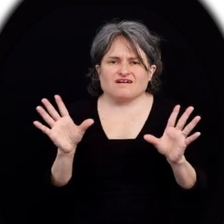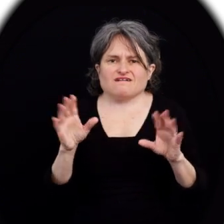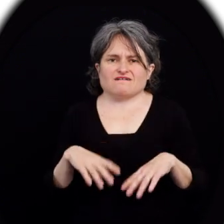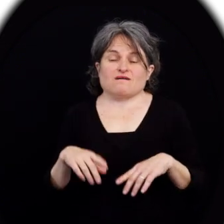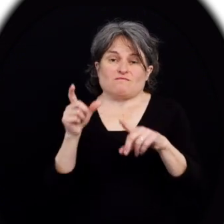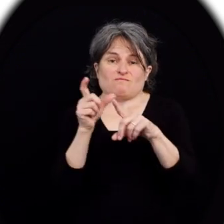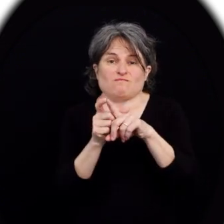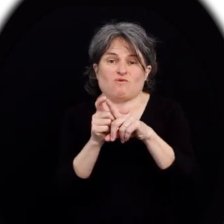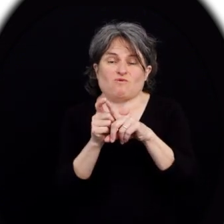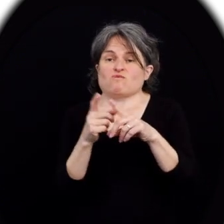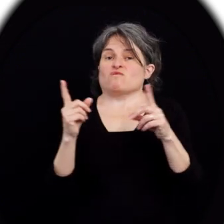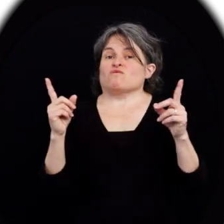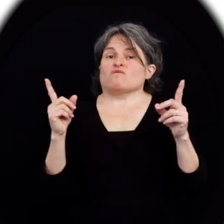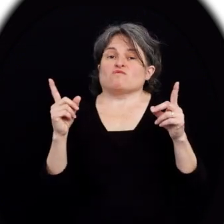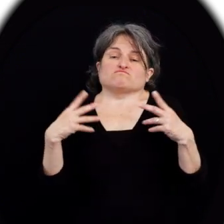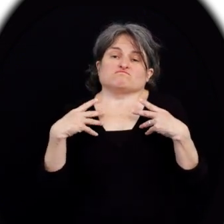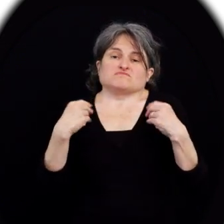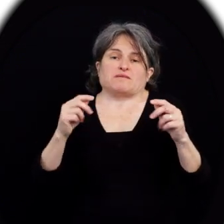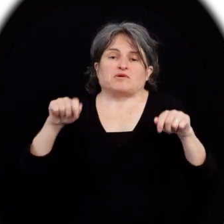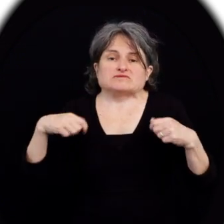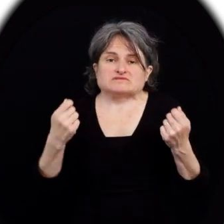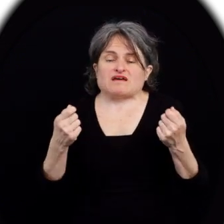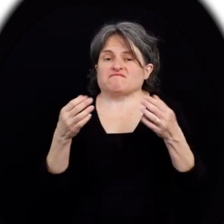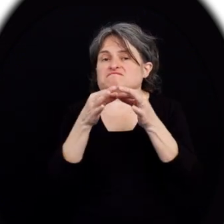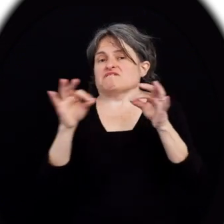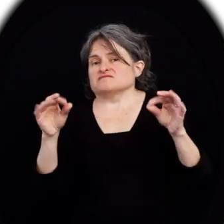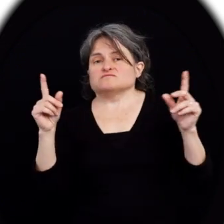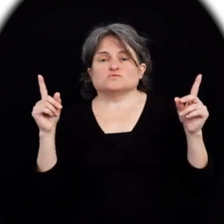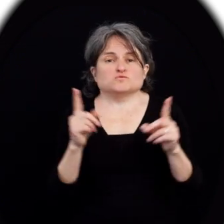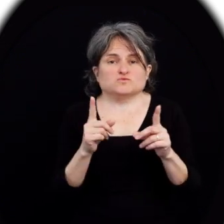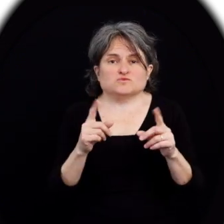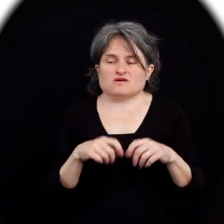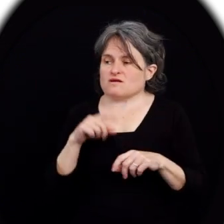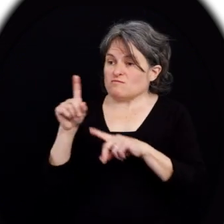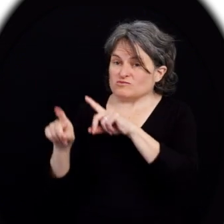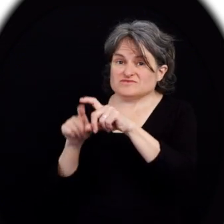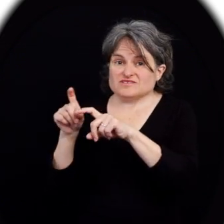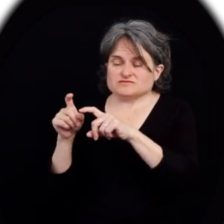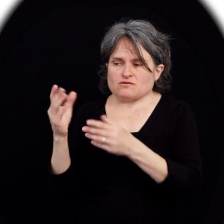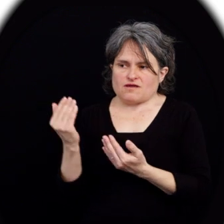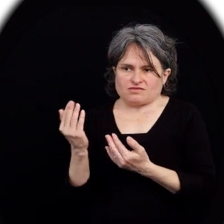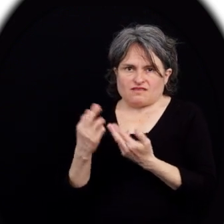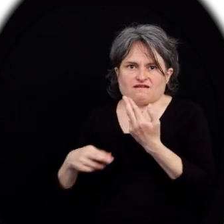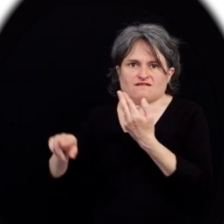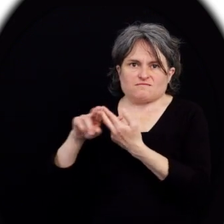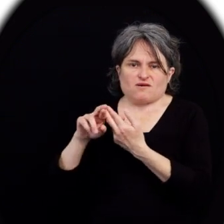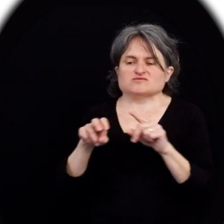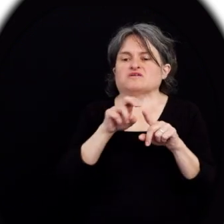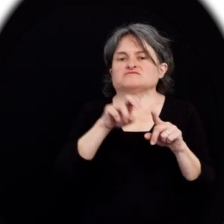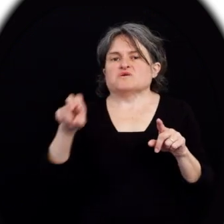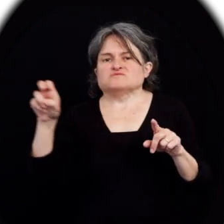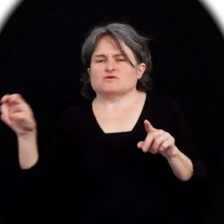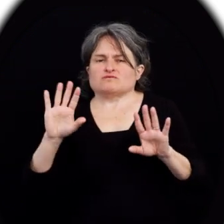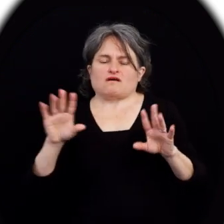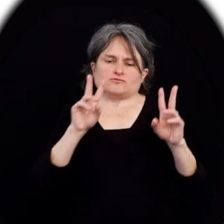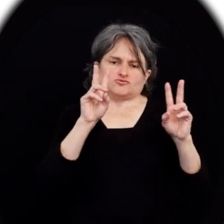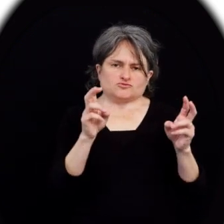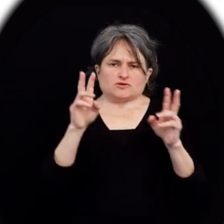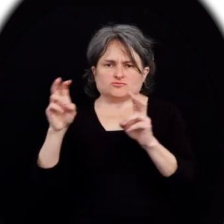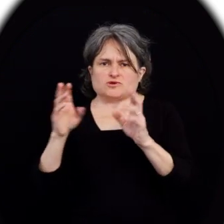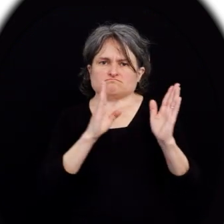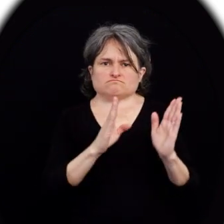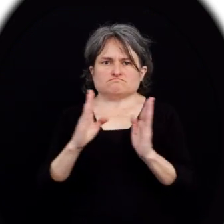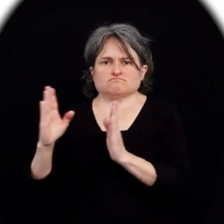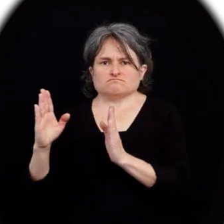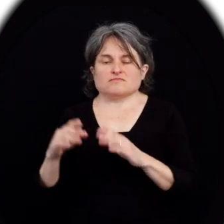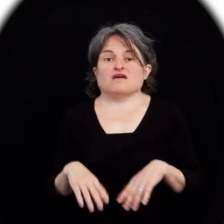Parlez lentement. Prononcez clairement. Utilisez des mots courants et des phrases courtes. Posez une question ou discutez d